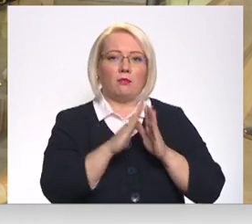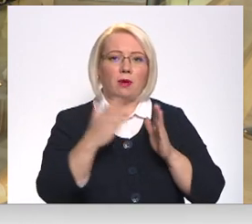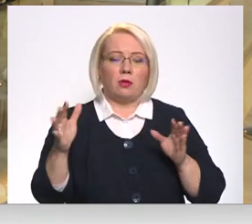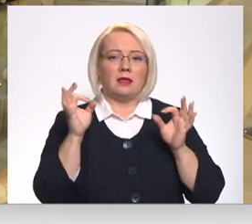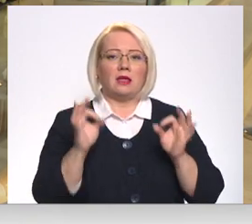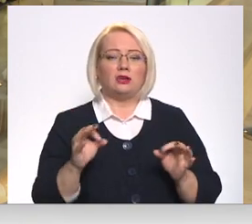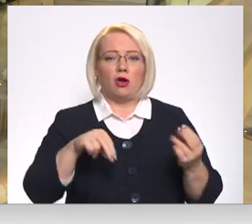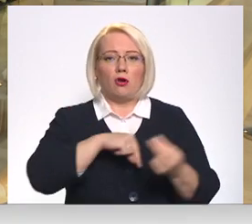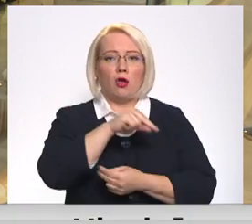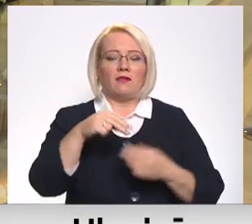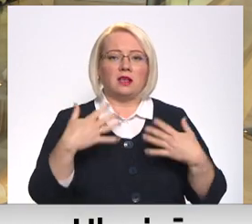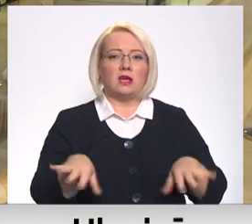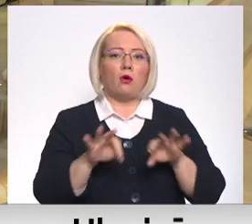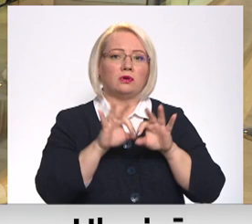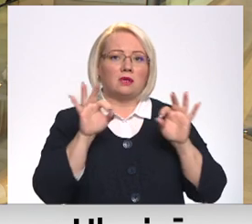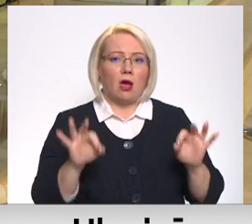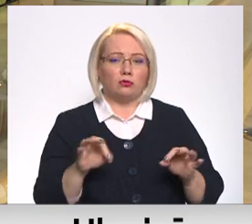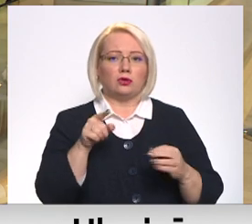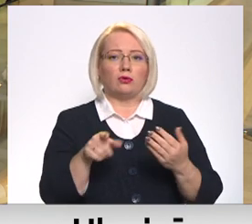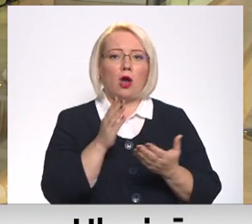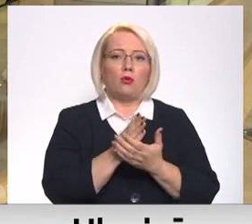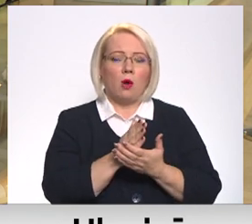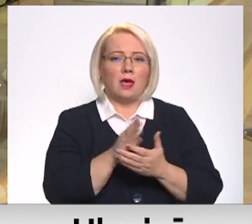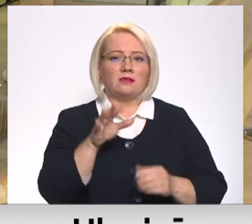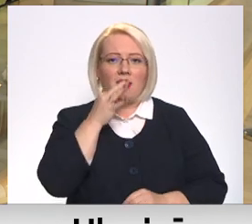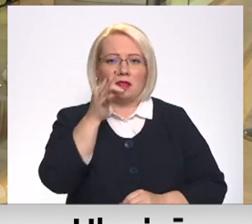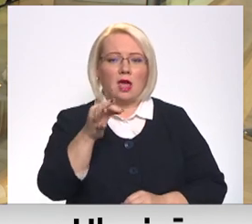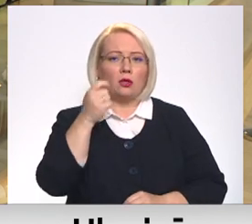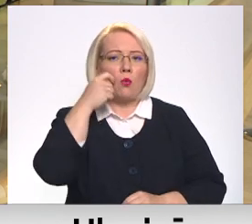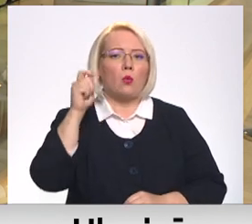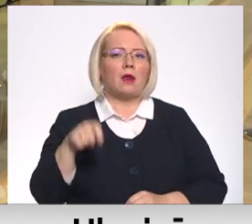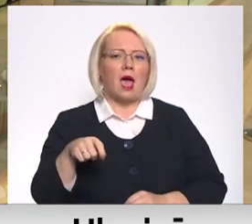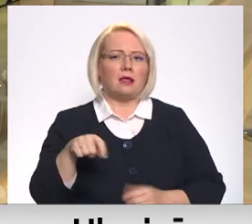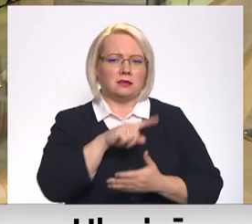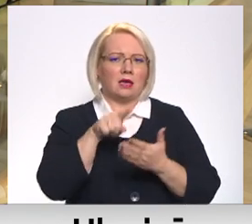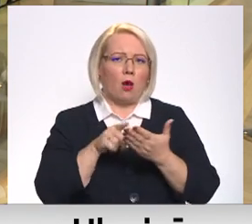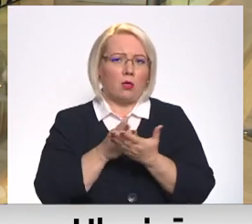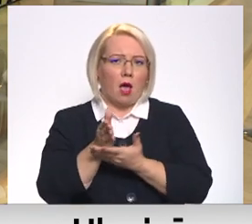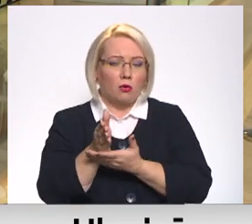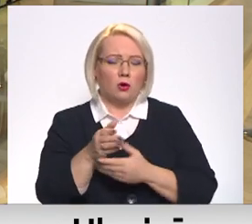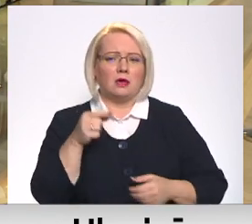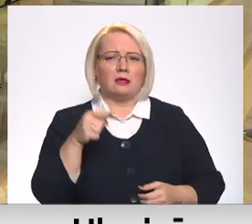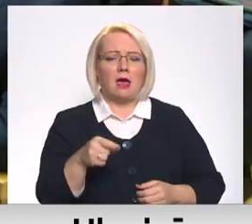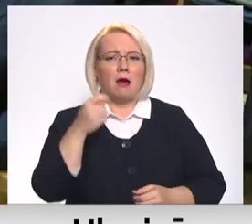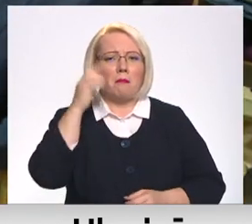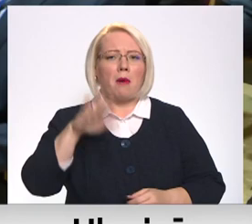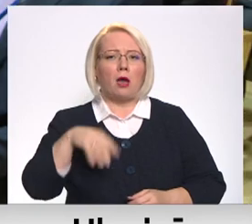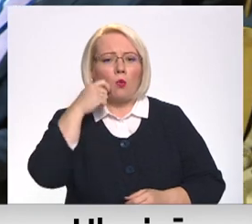tiešām konferencijām ir saukusies. Protams, tā notiek, var sasīt, Ukraiņu zīmē, jo par Ukraiņu šeit runā ļoti daudz.